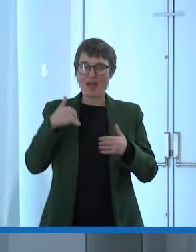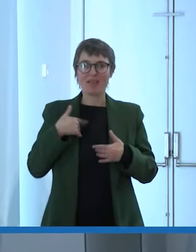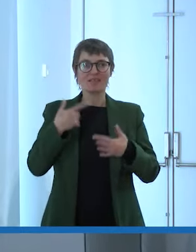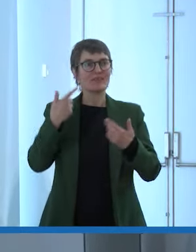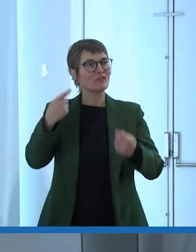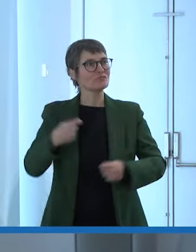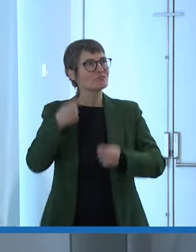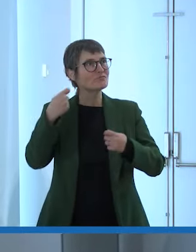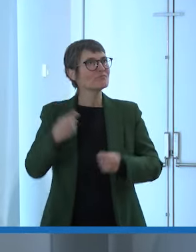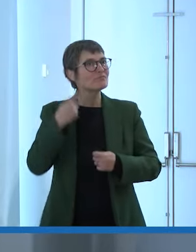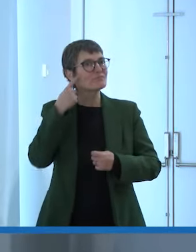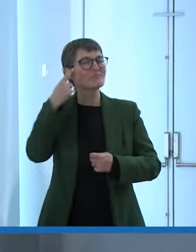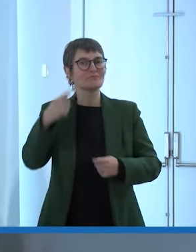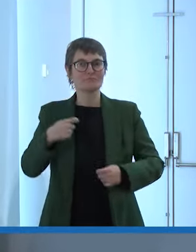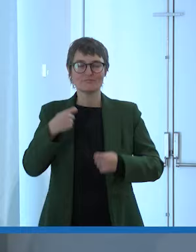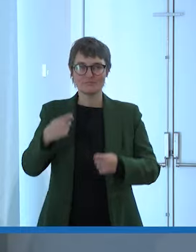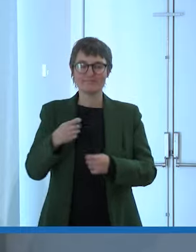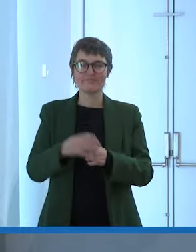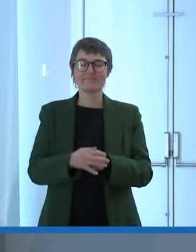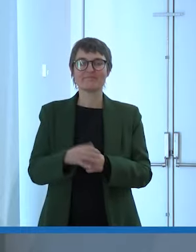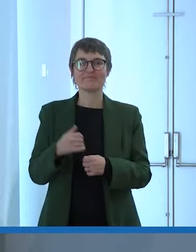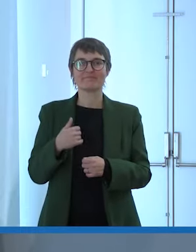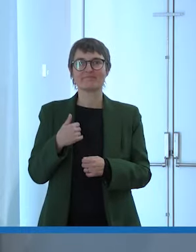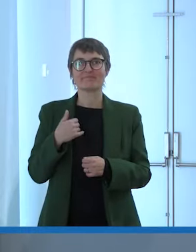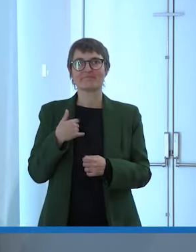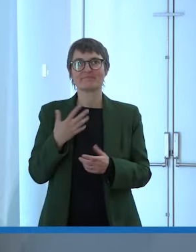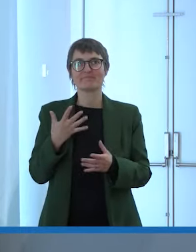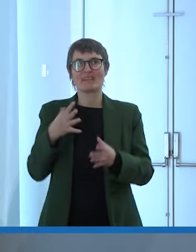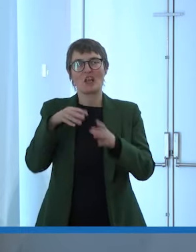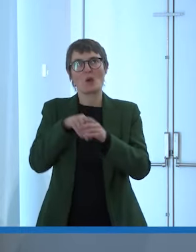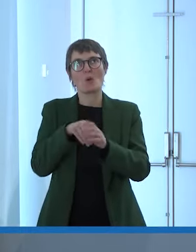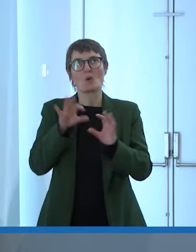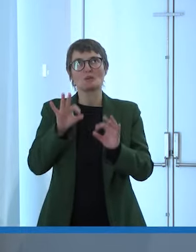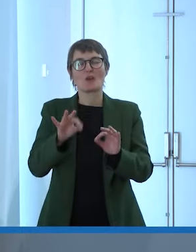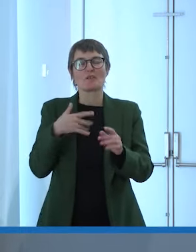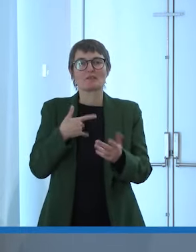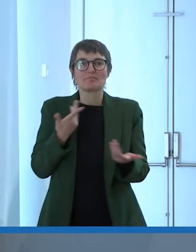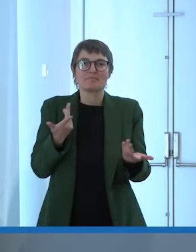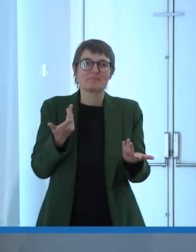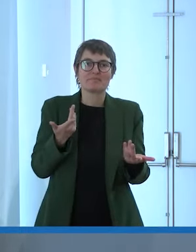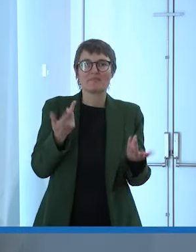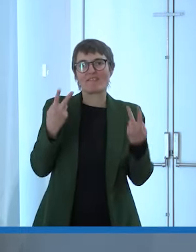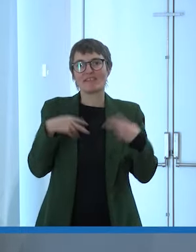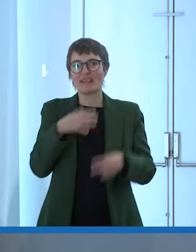l'inclusione nel video l'ho detto di volte è bellezza secondo me proprio perché